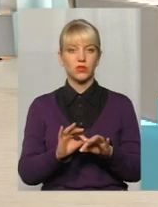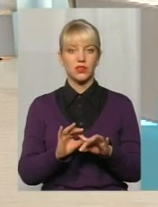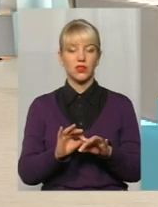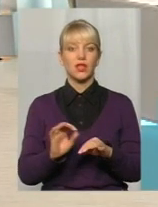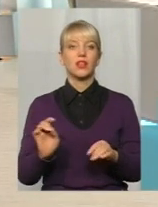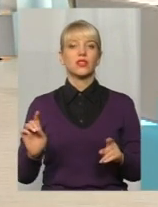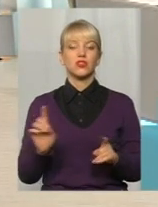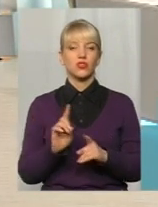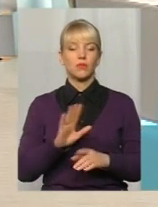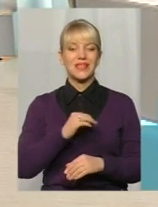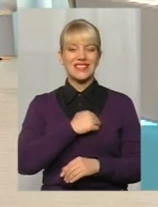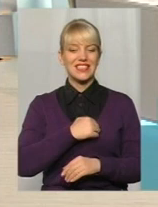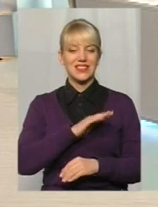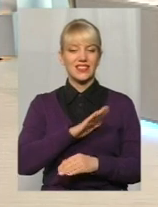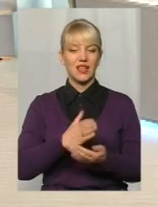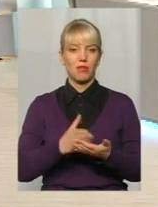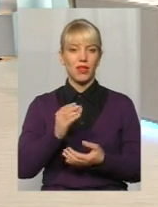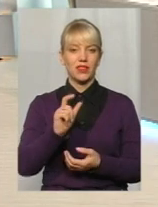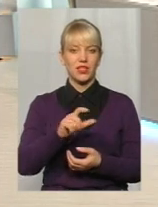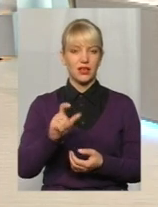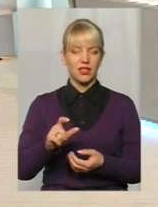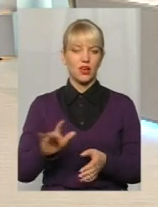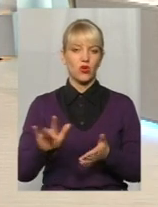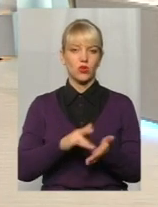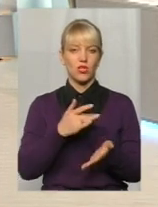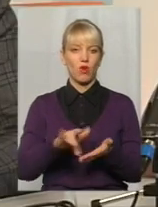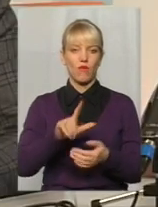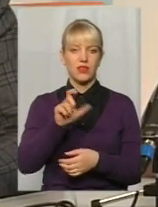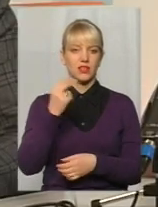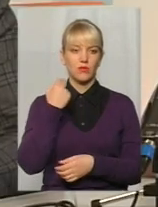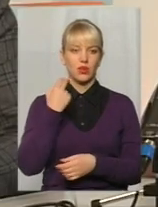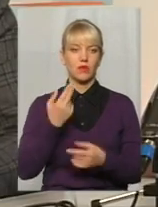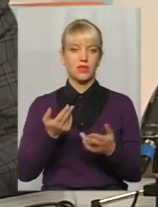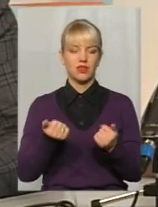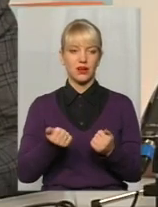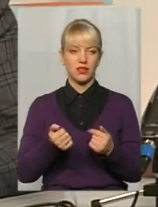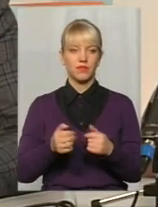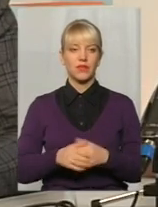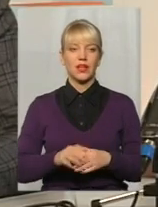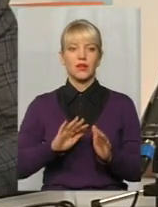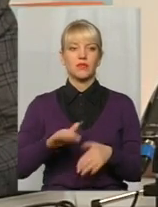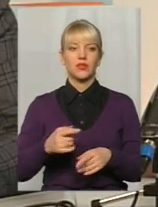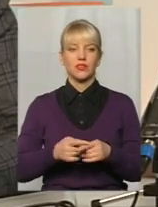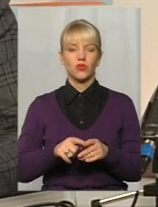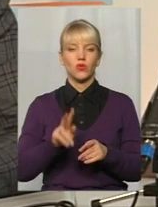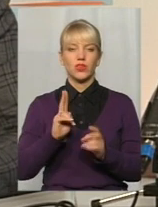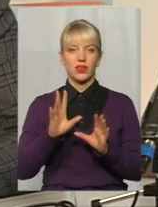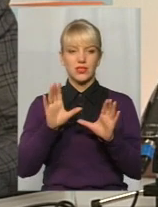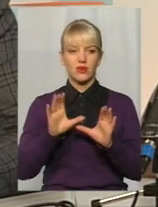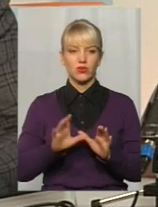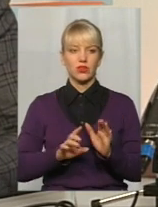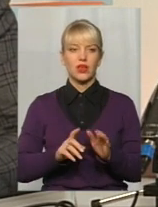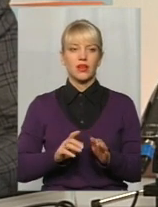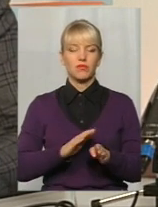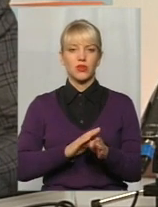незлісні неплатники все ж таки розраховувалися боргами? Так, звичайно. Після того, як закон набрав чинності,